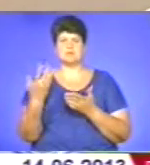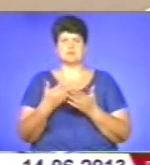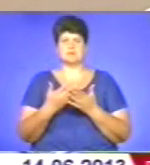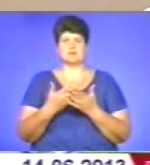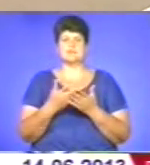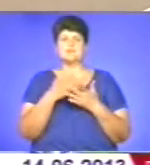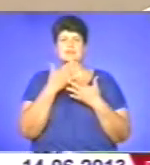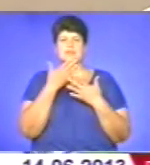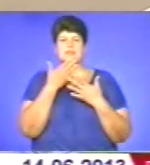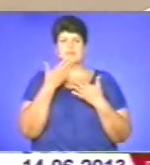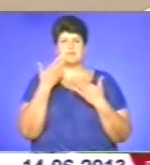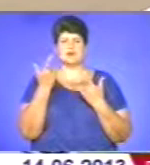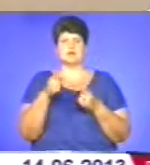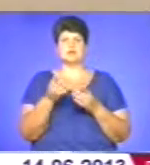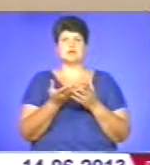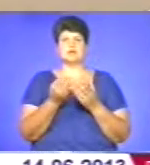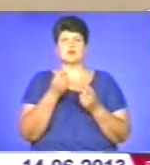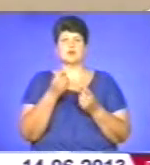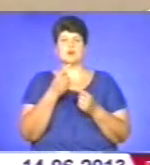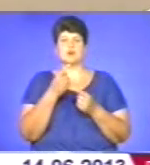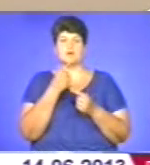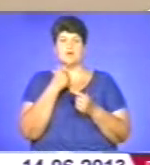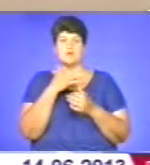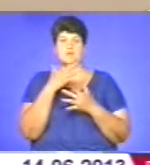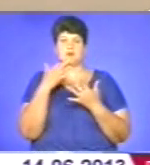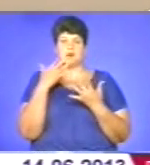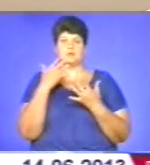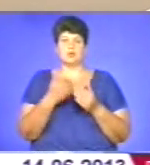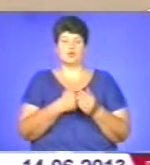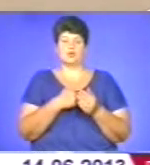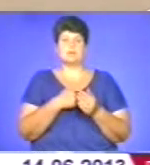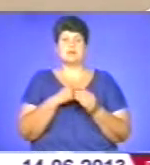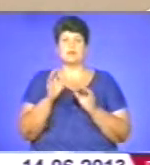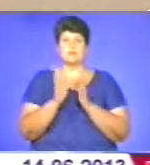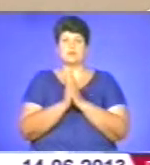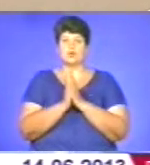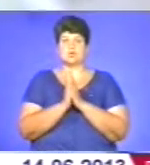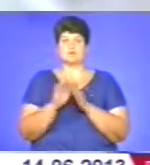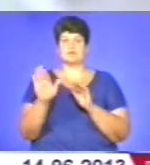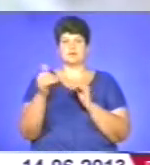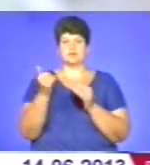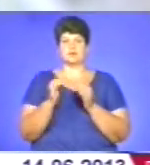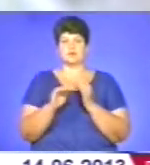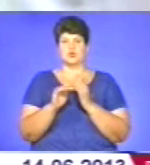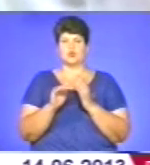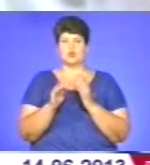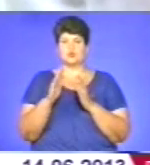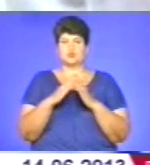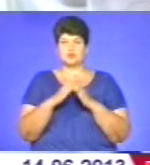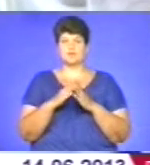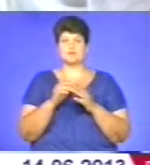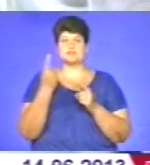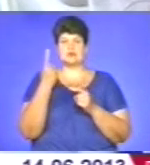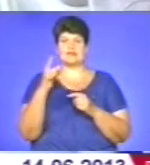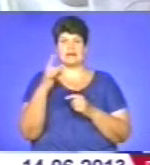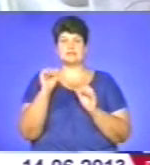є така кількість достатня, як би хотілося. Але на той час ми тоді викликаємо донорів з дому, у нас є органітні донори. За один раз донор може здати